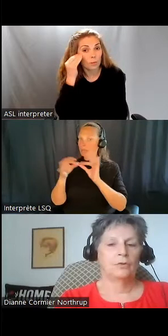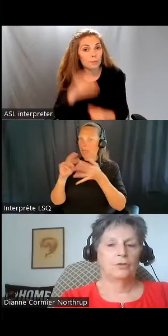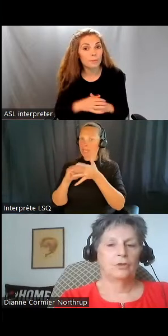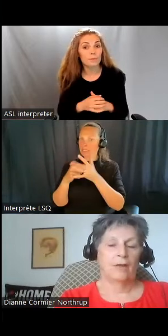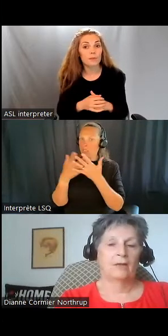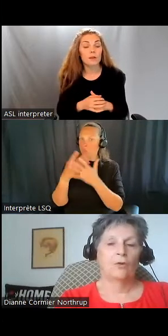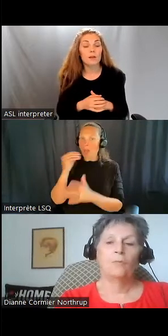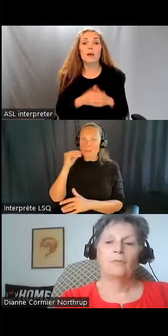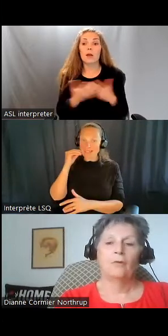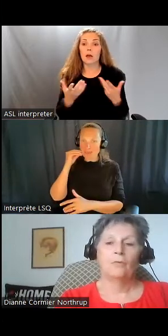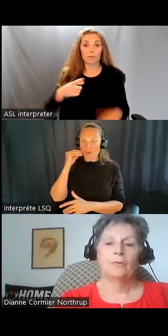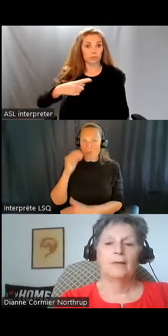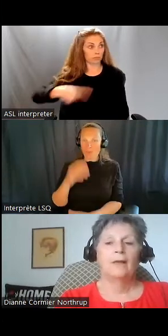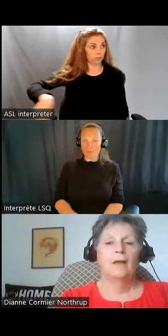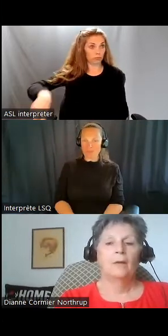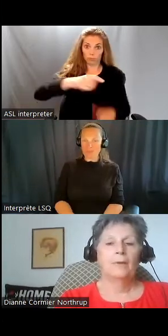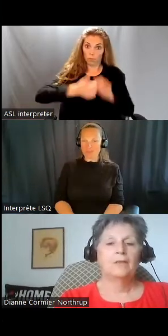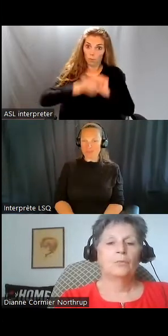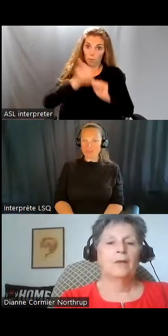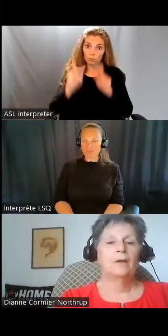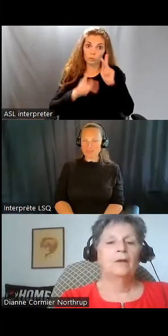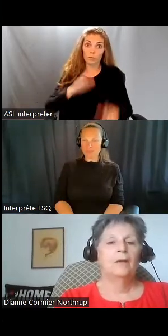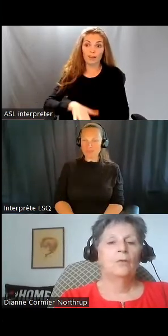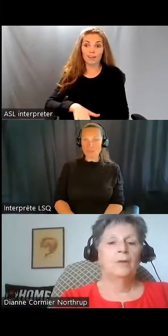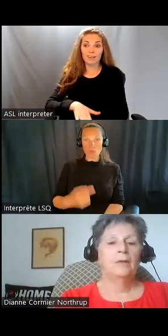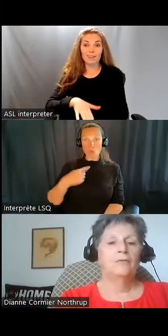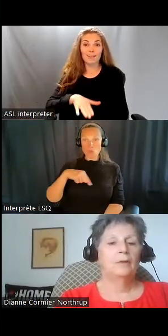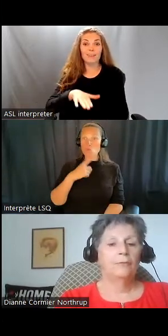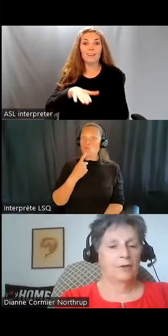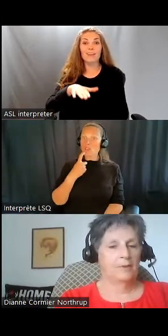Et pour nous, nous allons dans le monde et nous créons notre propre maison